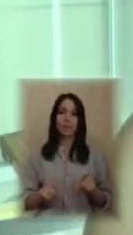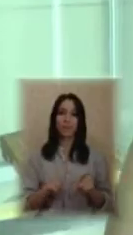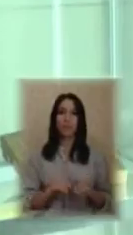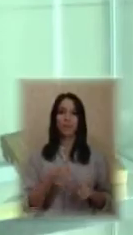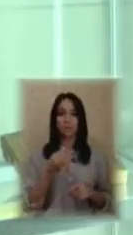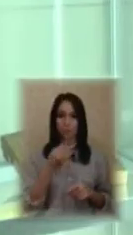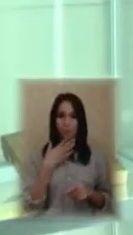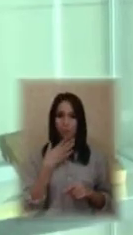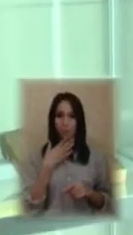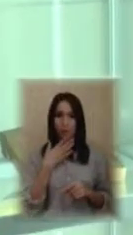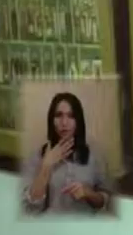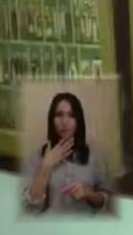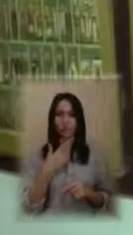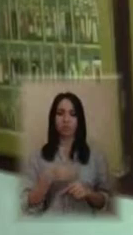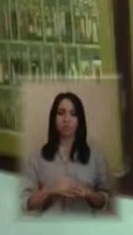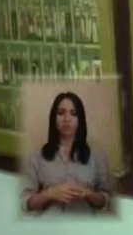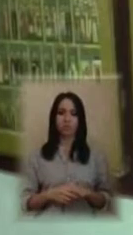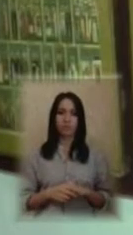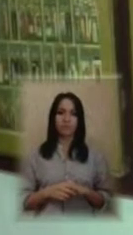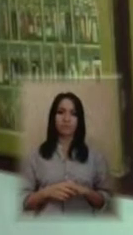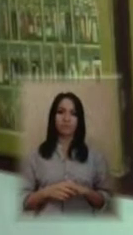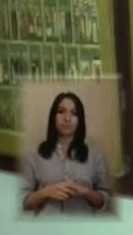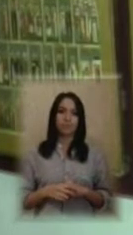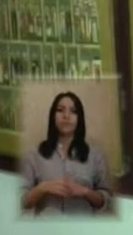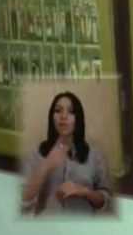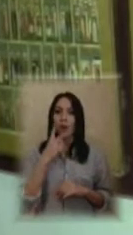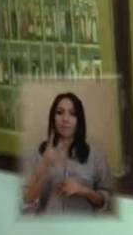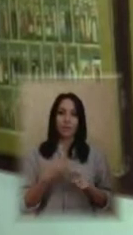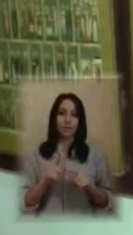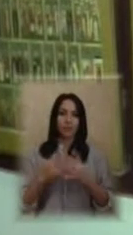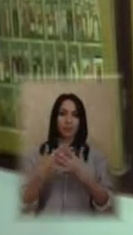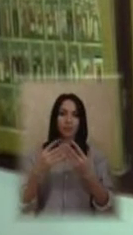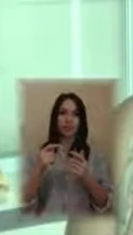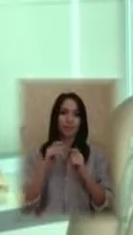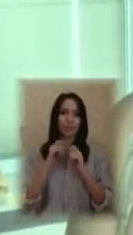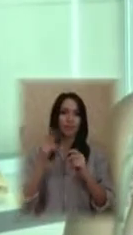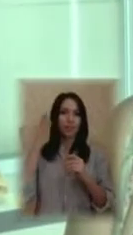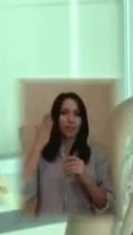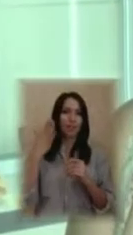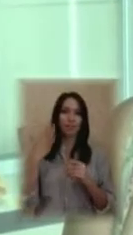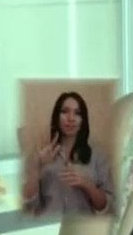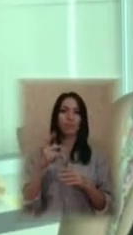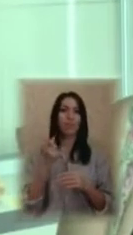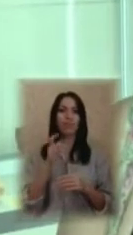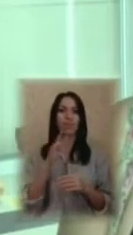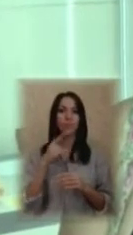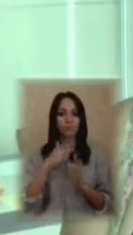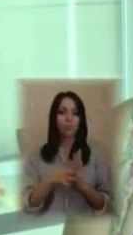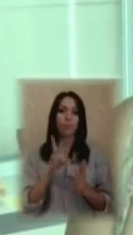бачити календар, який ми не дуже розуміємо вже, хотілося б.